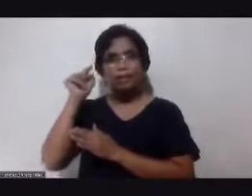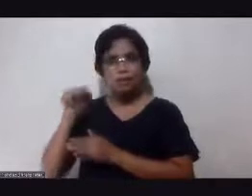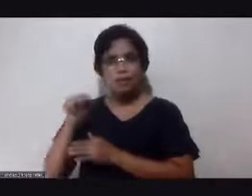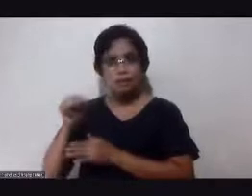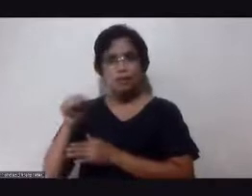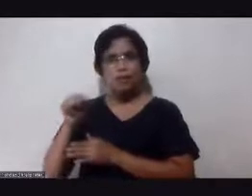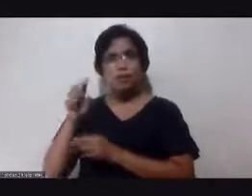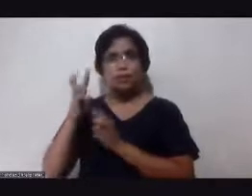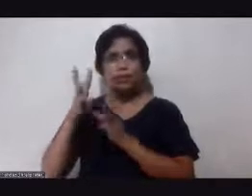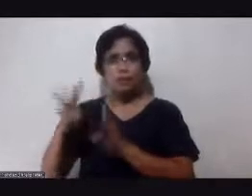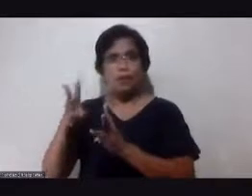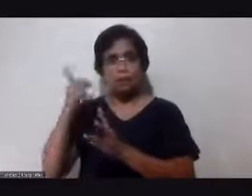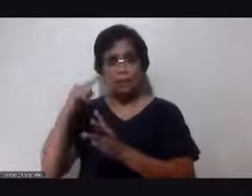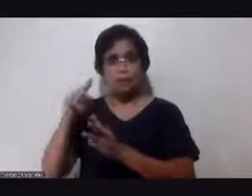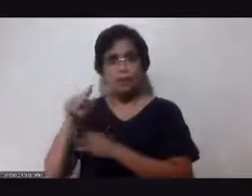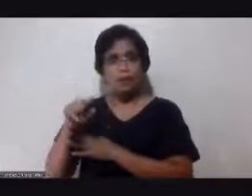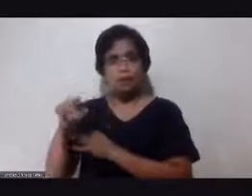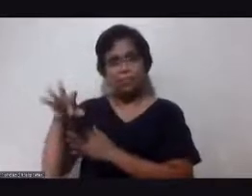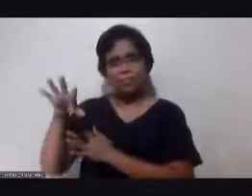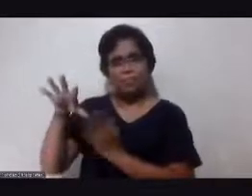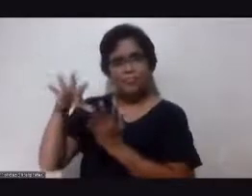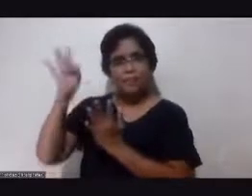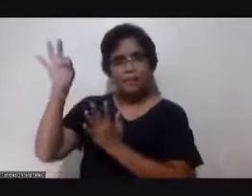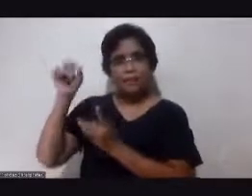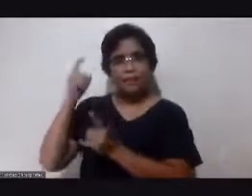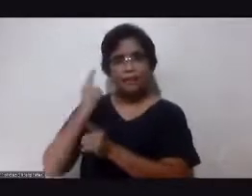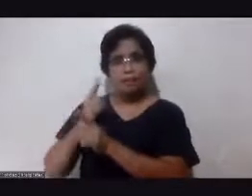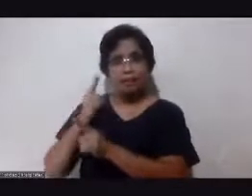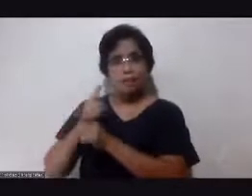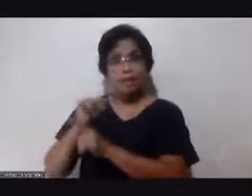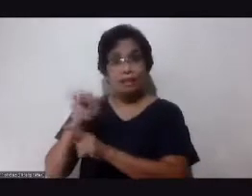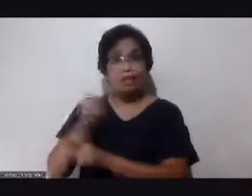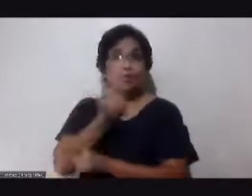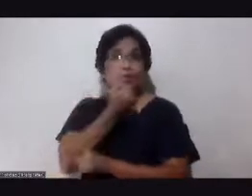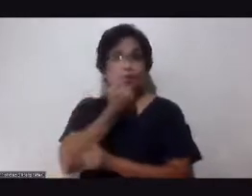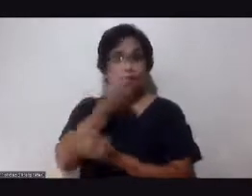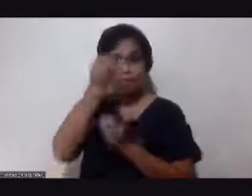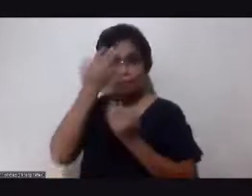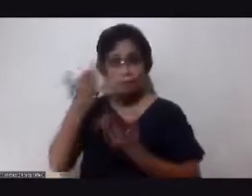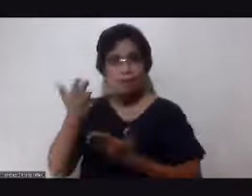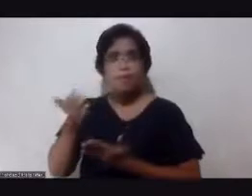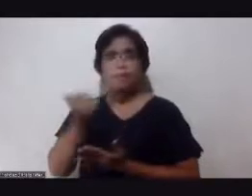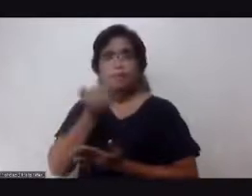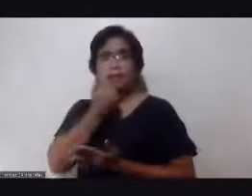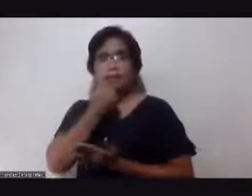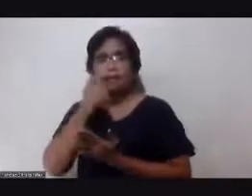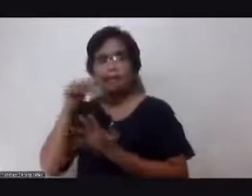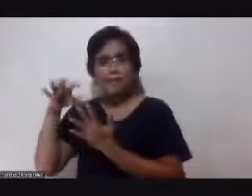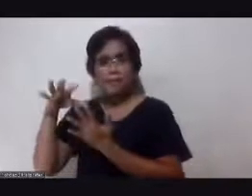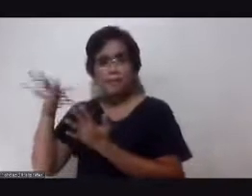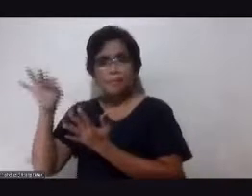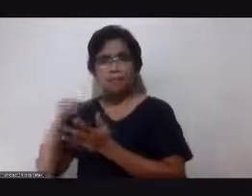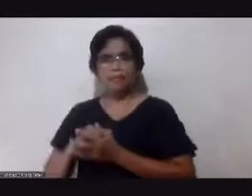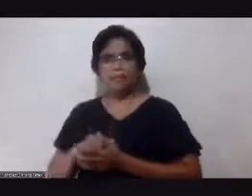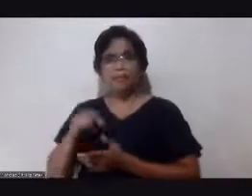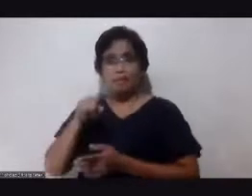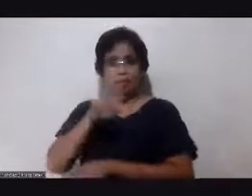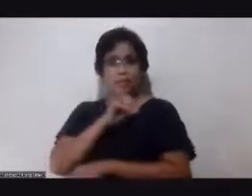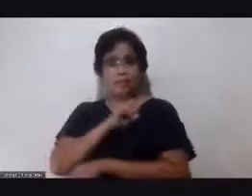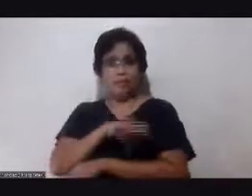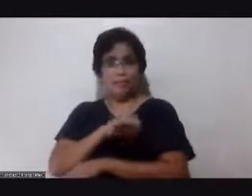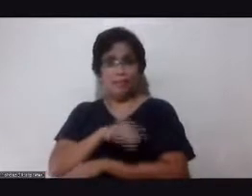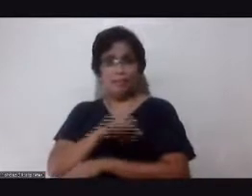tayo ng tama. Kung mali yung impormasyon, mali yung mapipili natin. O yung chismis ay nakakabuti